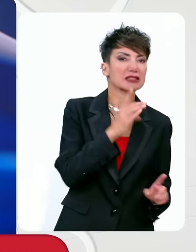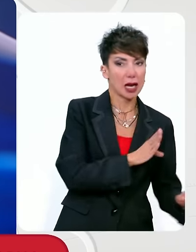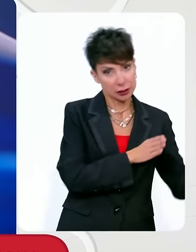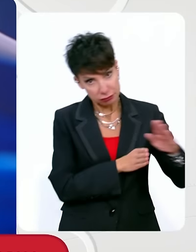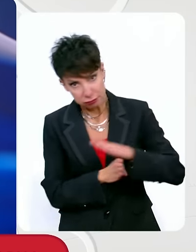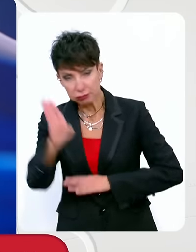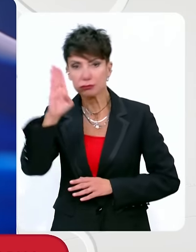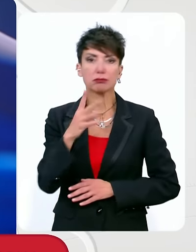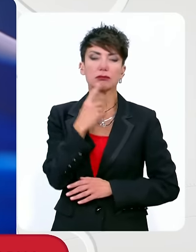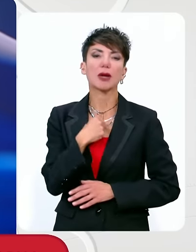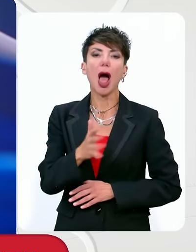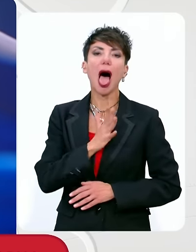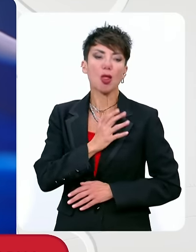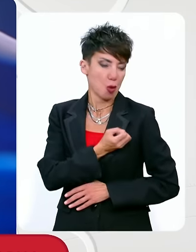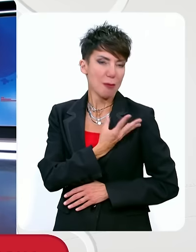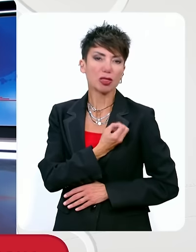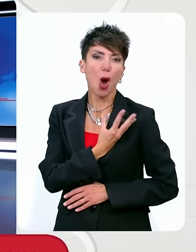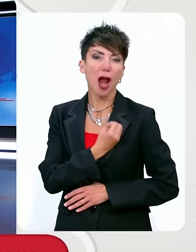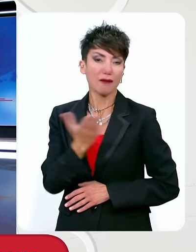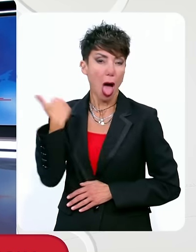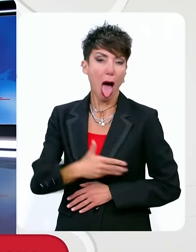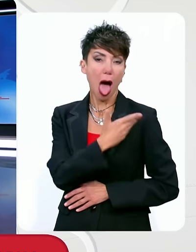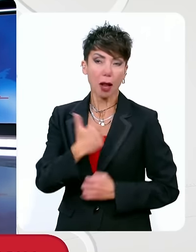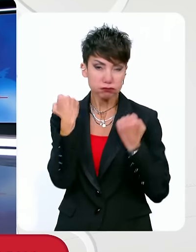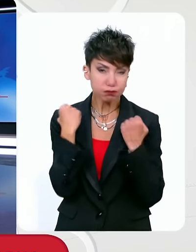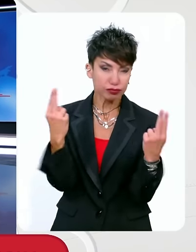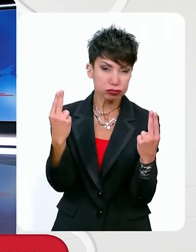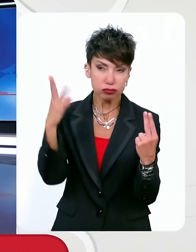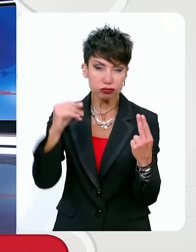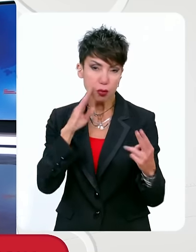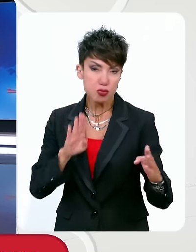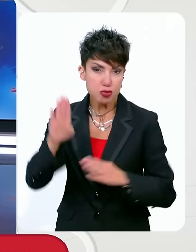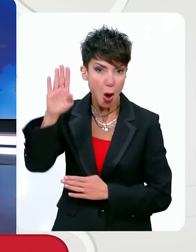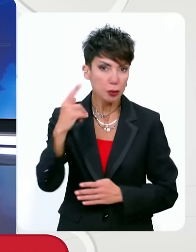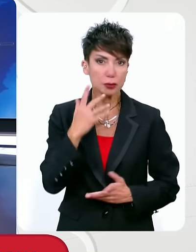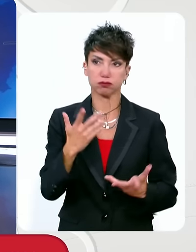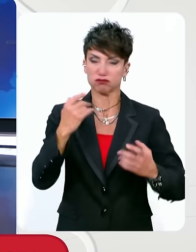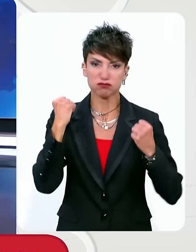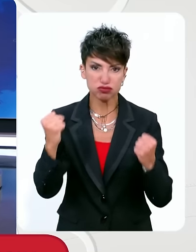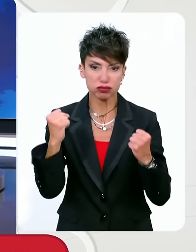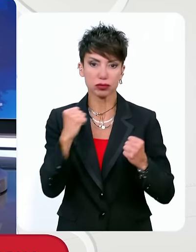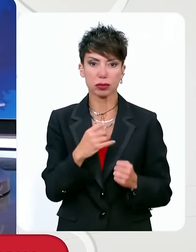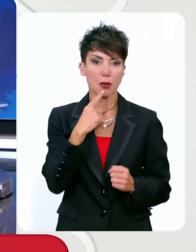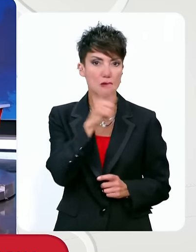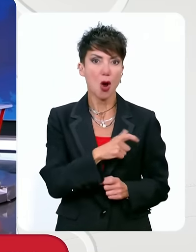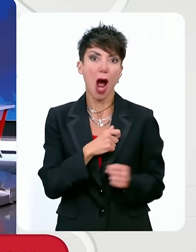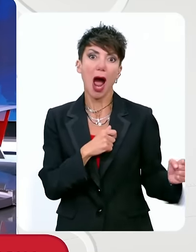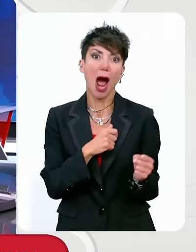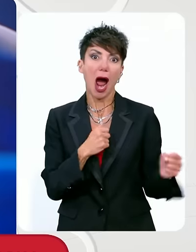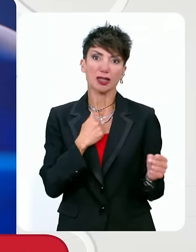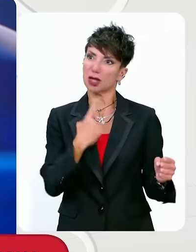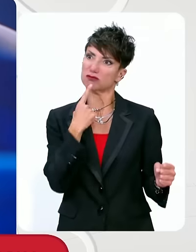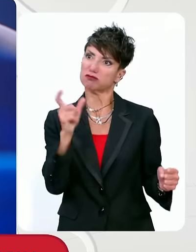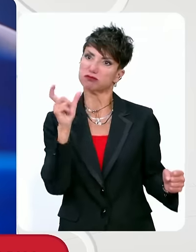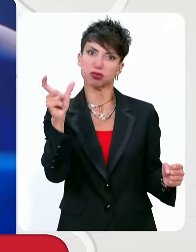Δεν έχει δικαιώμα ο αρχηγός της αξιωματικής αντιπολίτευσης, πρόεδρος ενός αριστερού κόμματος, να επικαλείται τον Μπελογιάννη. Κοιτάξτε προεκλογικά,